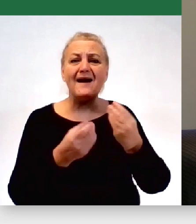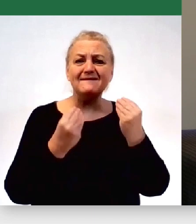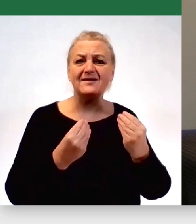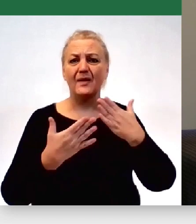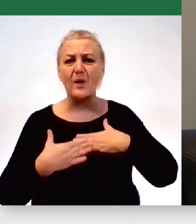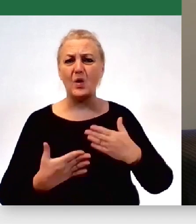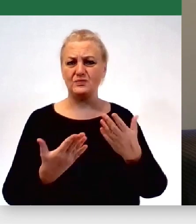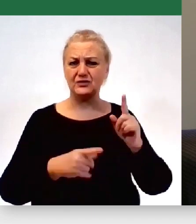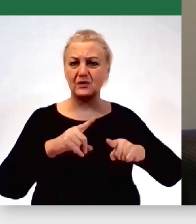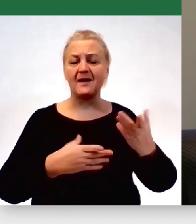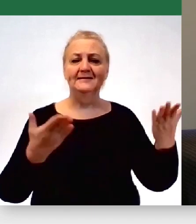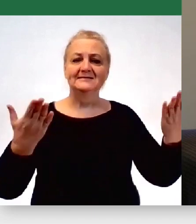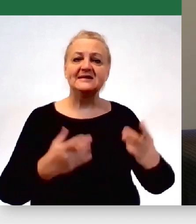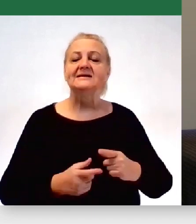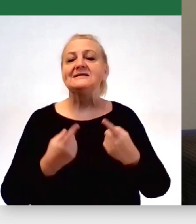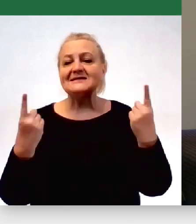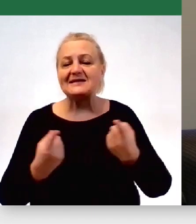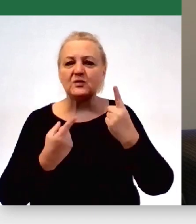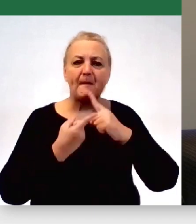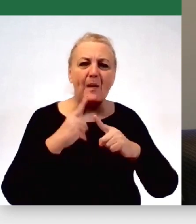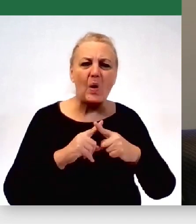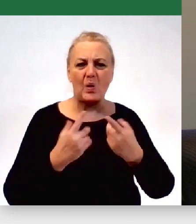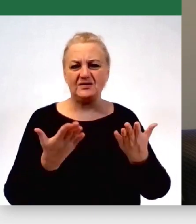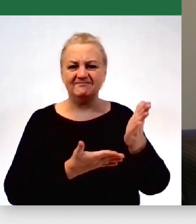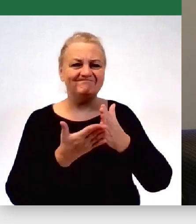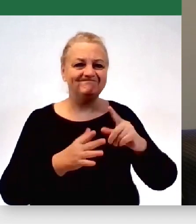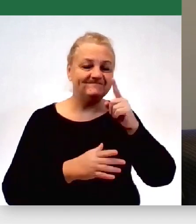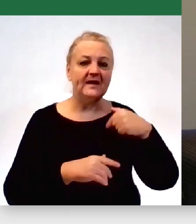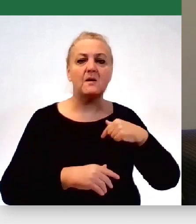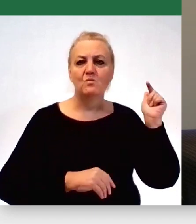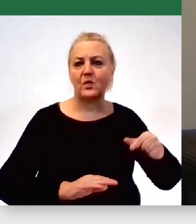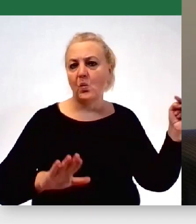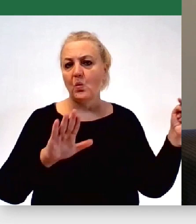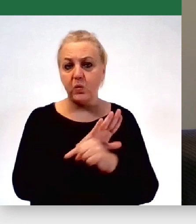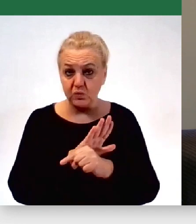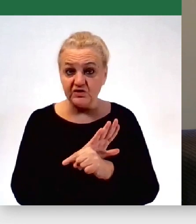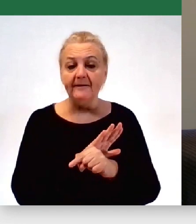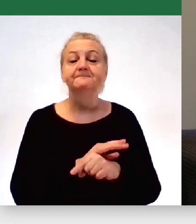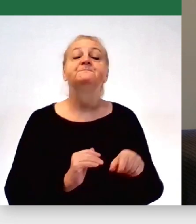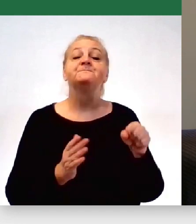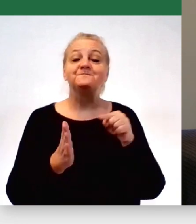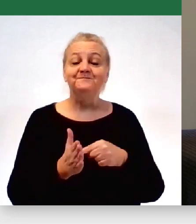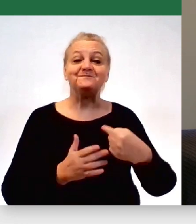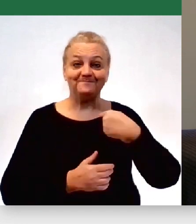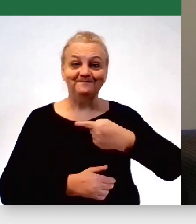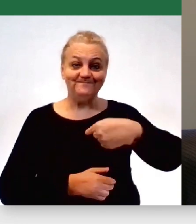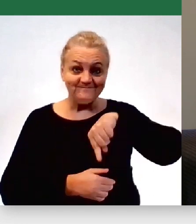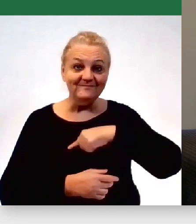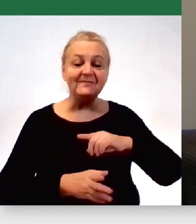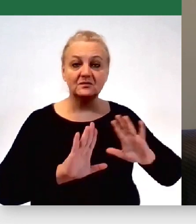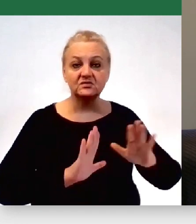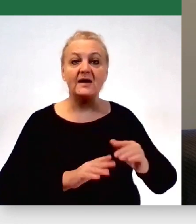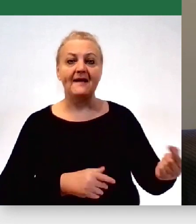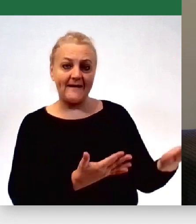Natomiast sytuacja geopolityczna, polityczna w kraju sprawiła, że oni musieli uciekać. I zadbaliśmy o to, żeby chcieli uciekać do